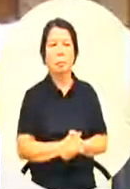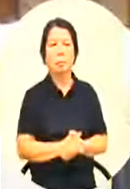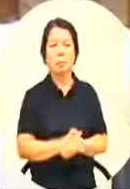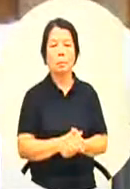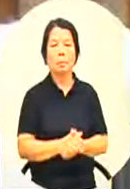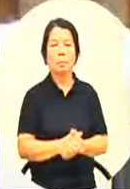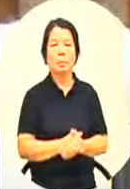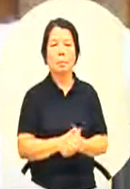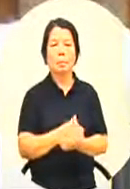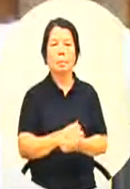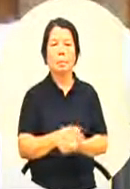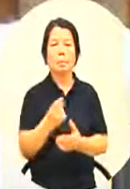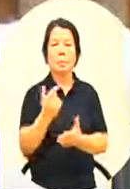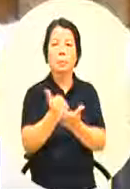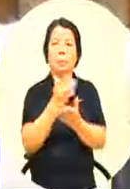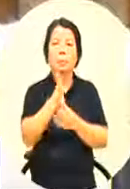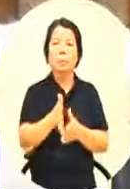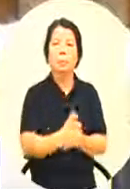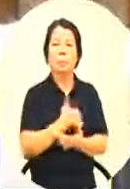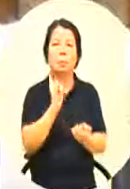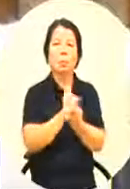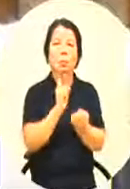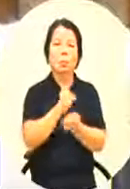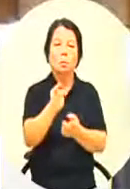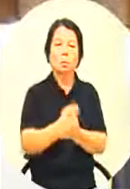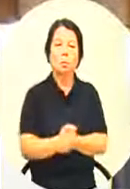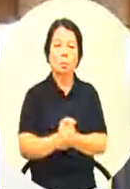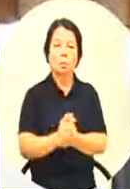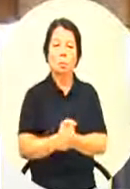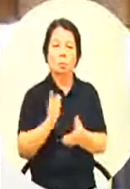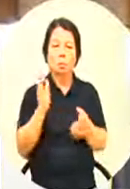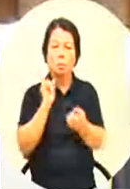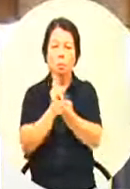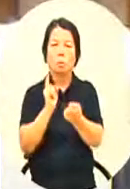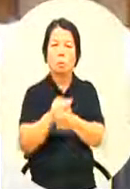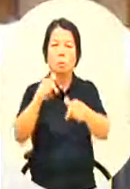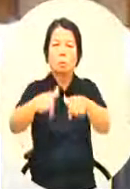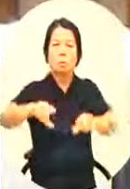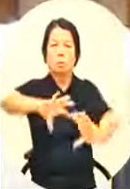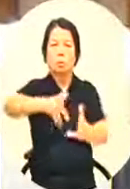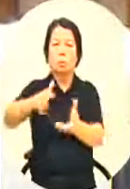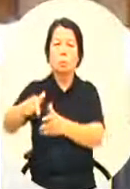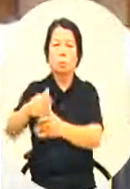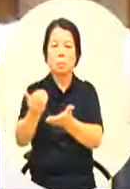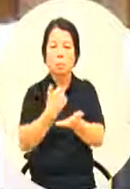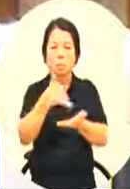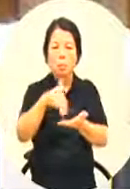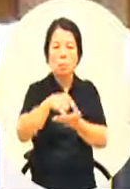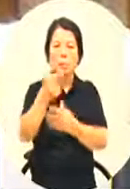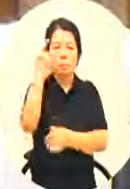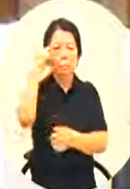OK那请问一下那您对于这样的新南向政策的预算编列您满意吗